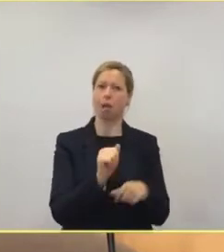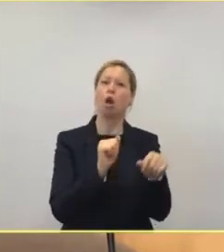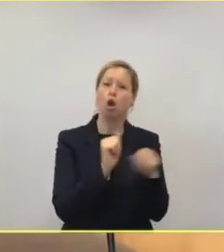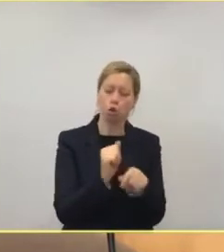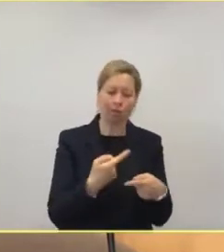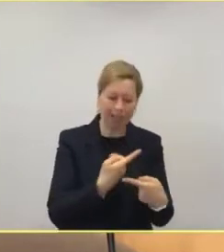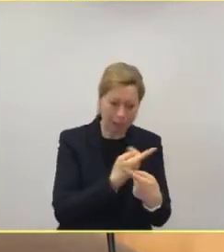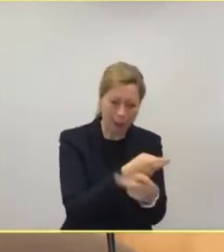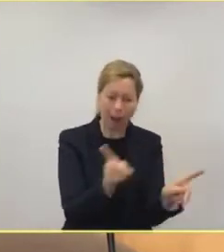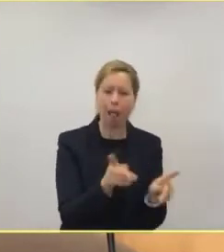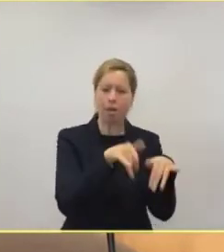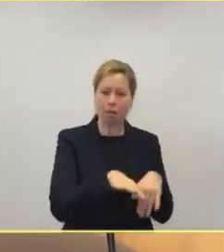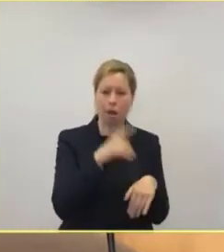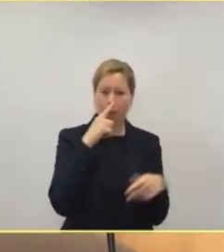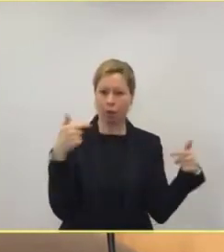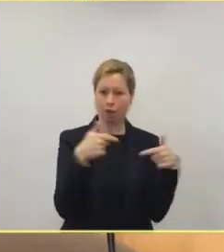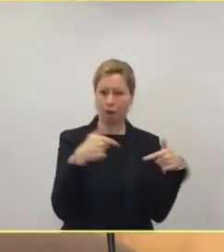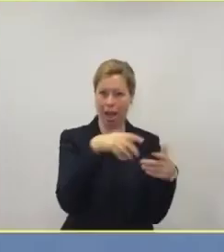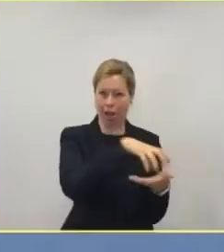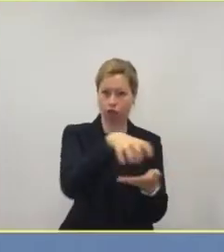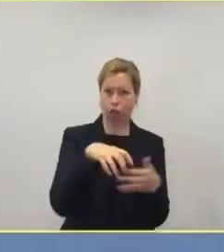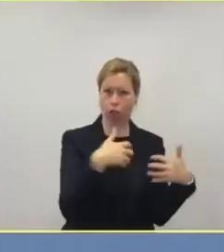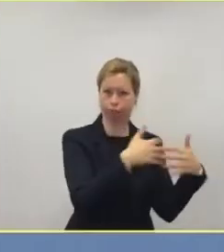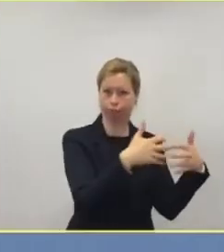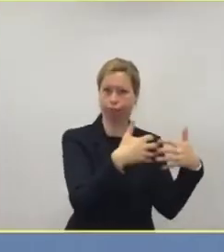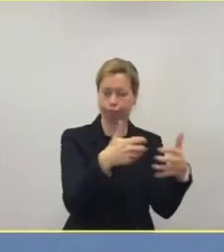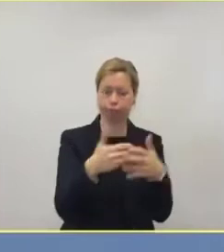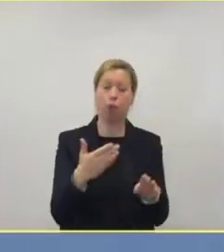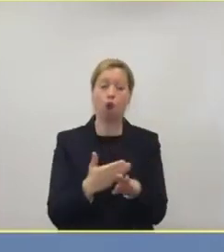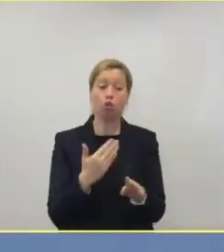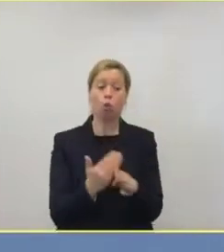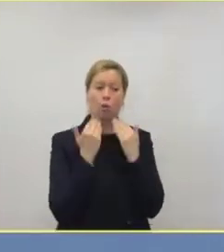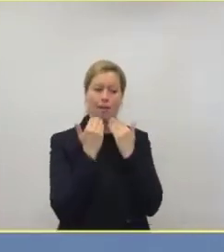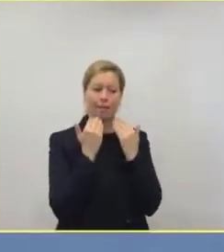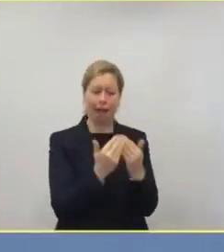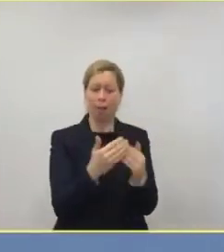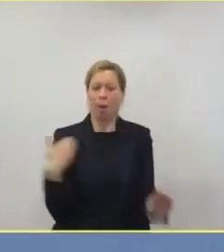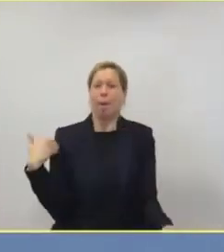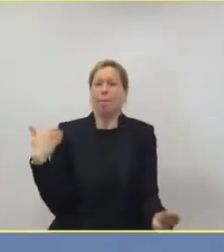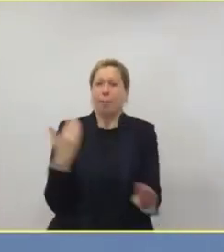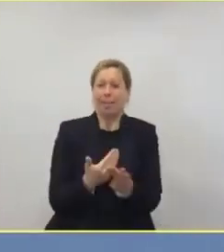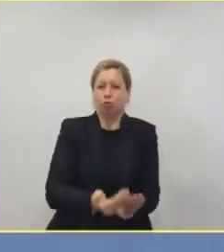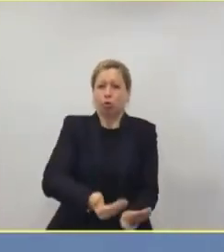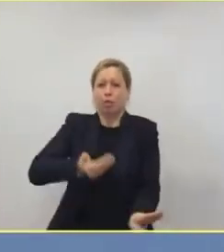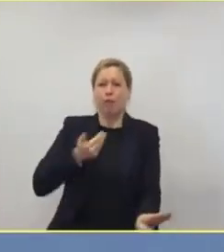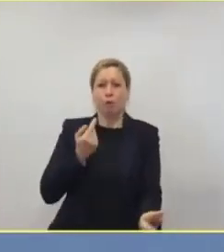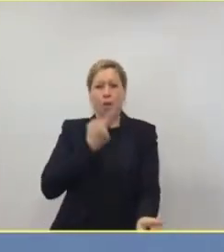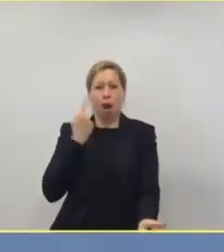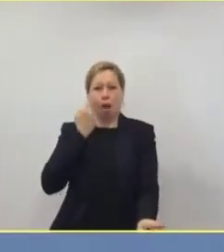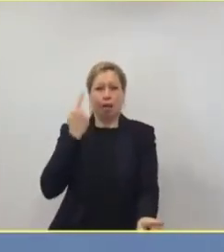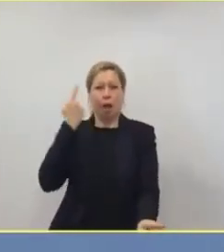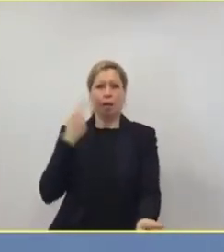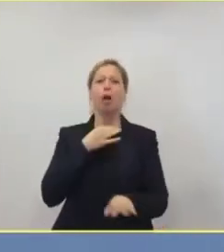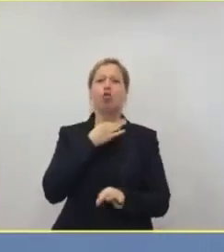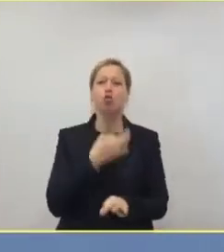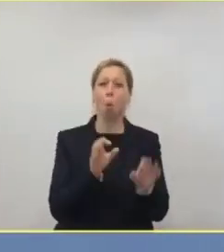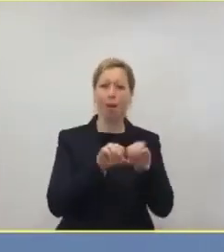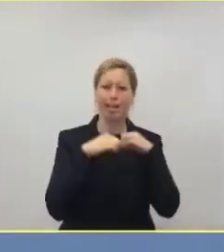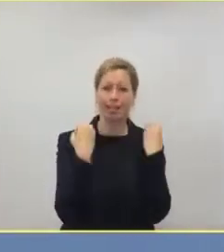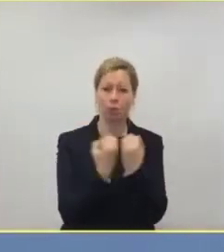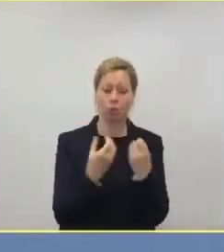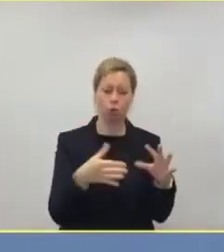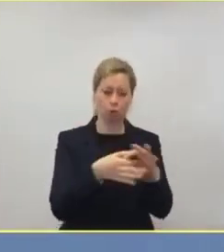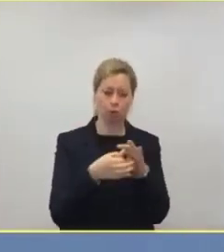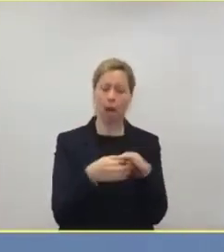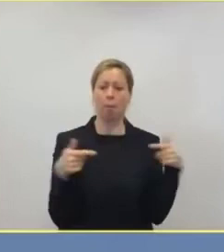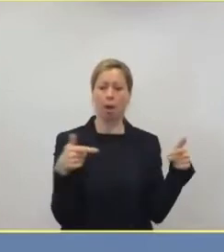geschaffen worden sind. Das muss man ja sagen. Wir haben ja seit Jahren eine Notgabe, und das war ja zu dem Sinn und Zweck geschaffen worden. Damit hat sich aber natürlich noch keine einzige